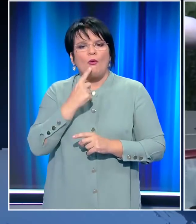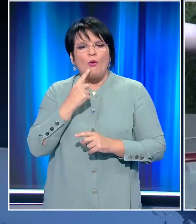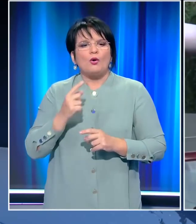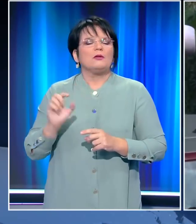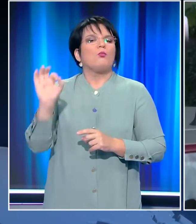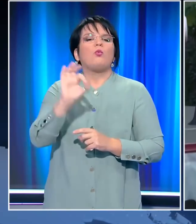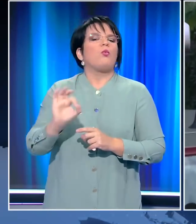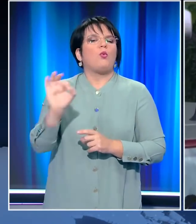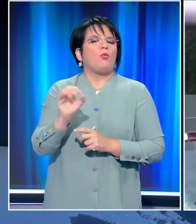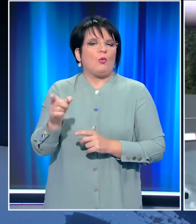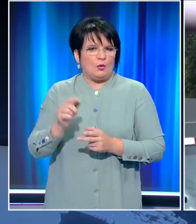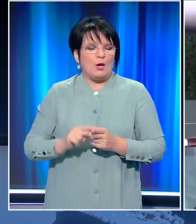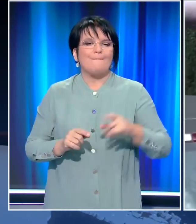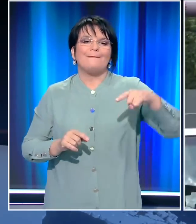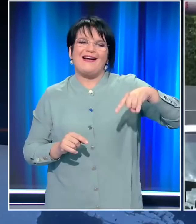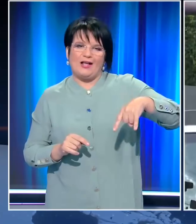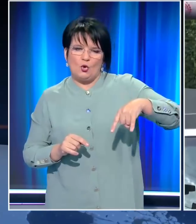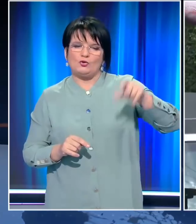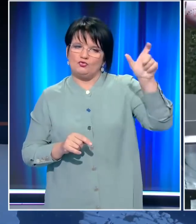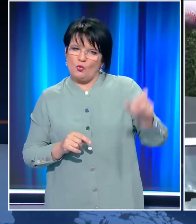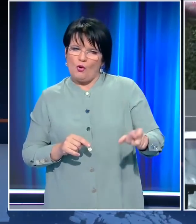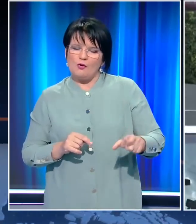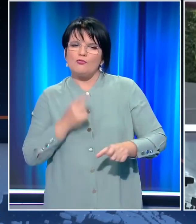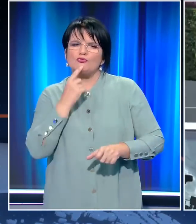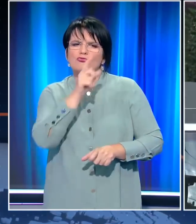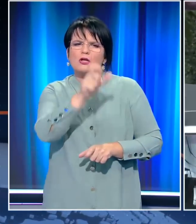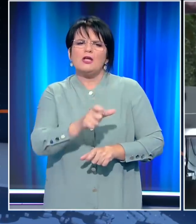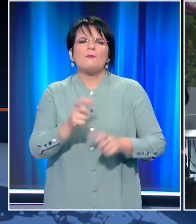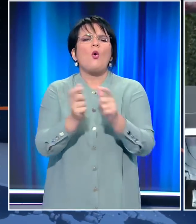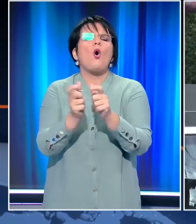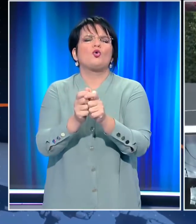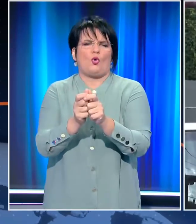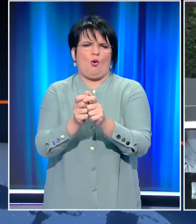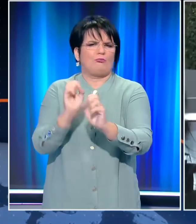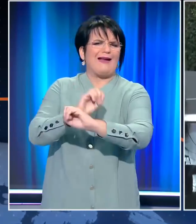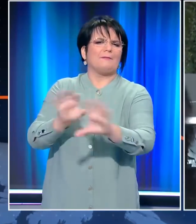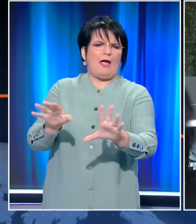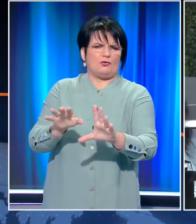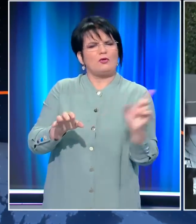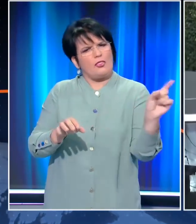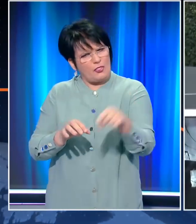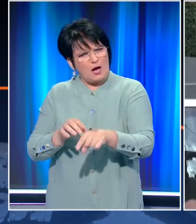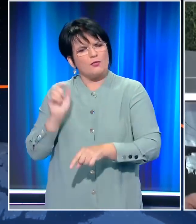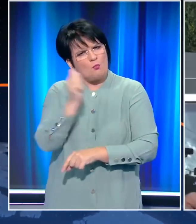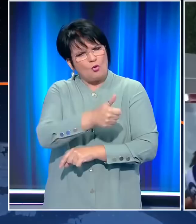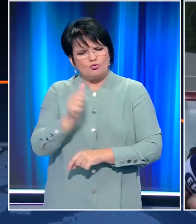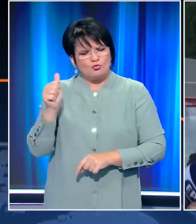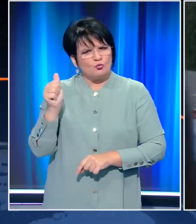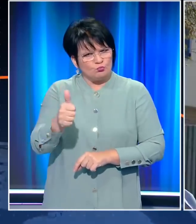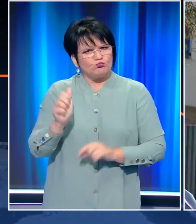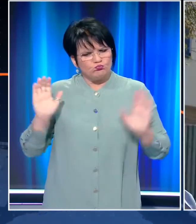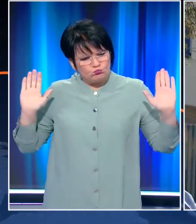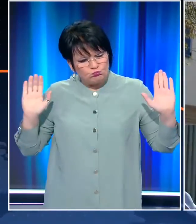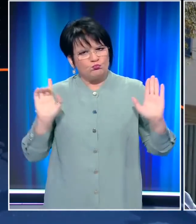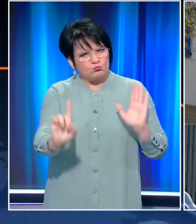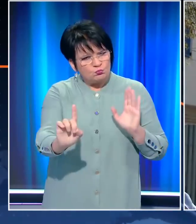το που βρίσκεται. Ο Ηλέας Παναγιώταρος είναι αυτός ο οποίος ειδοποιείς ότι βρίσκεται στην επαρχία και ότι θα έρθει για να παραδοθεί. Ενώ υπάρχουν